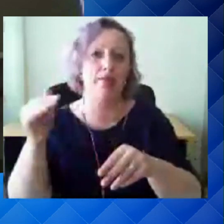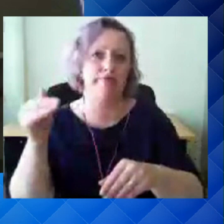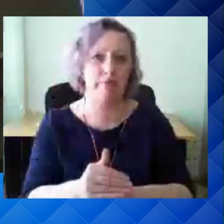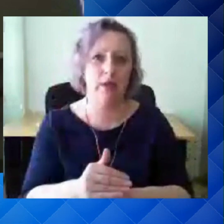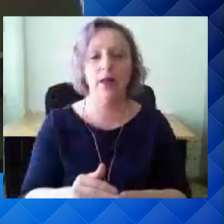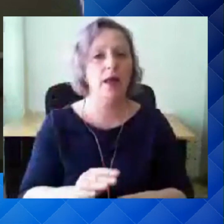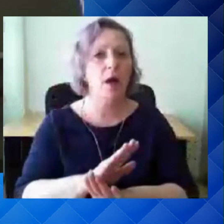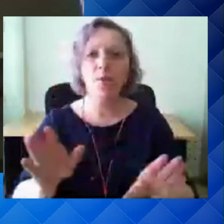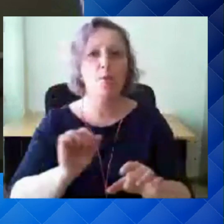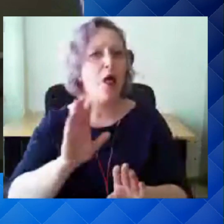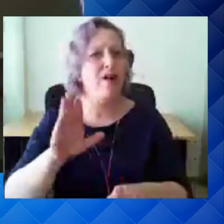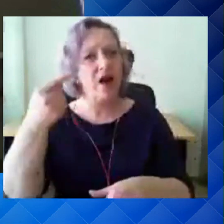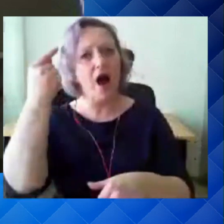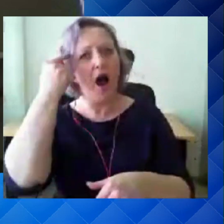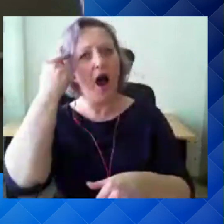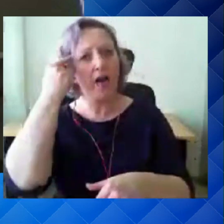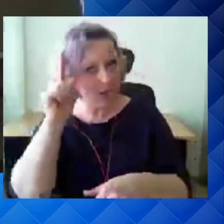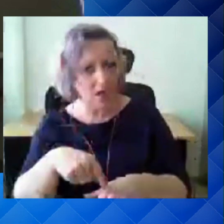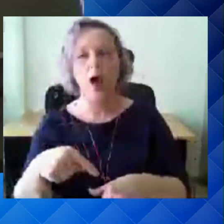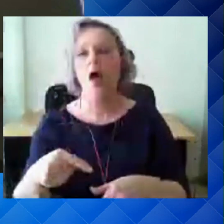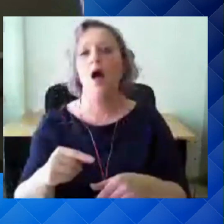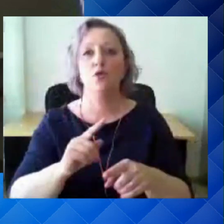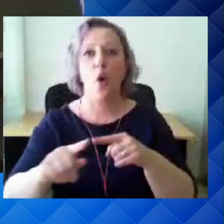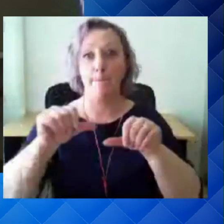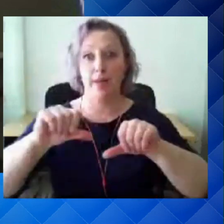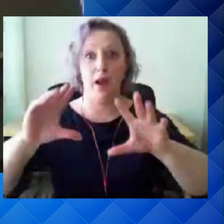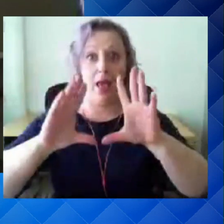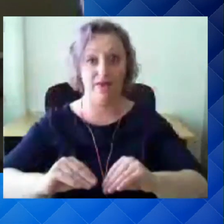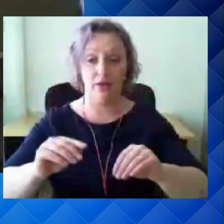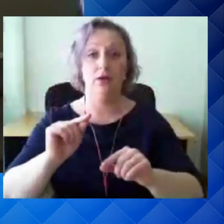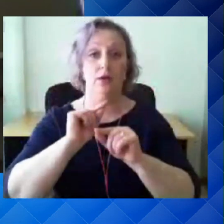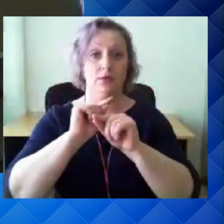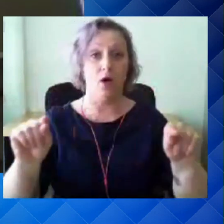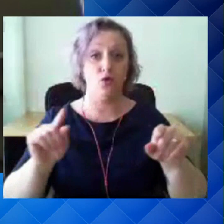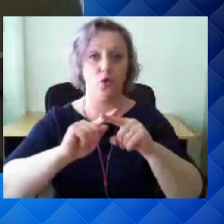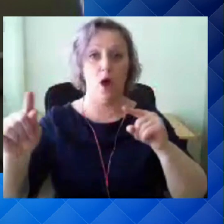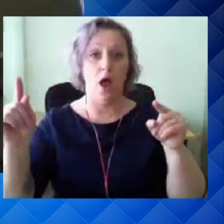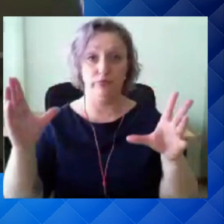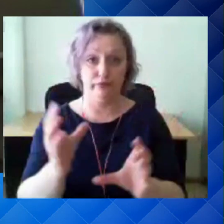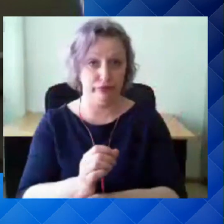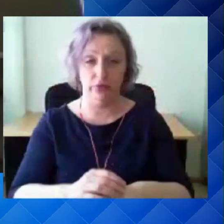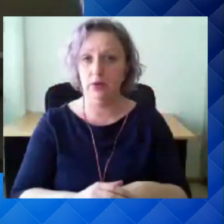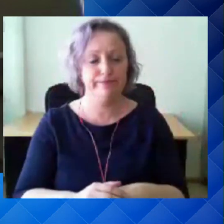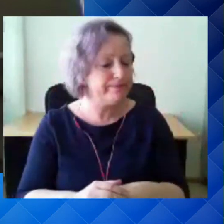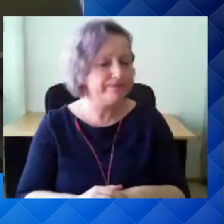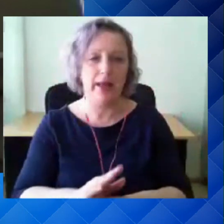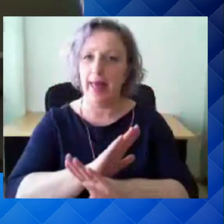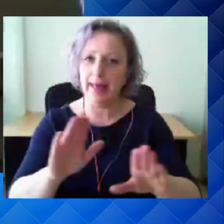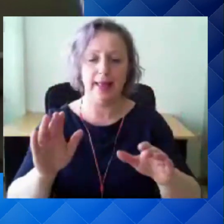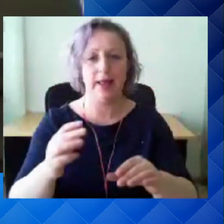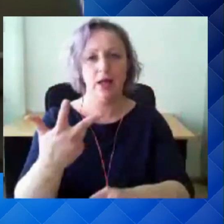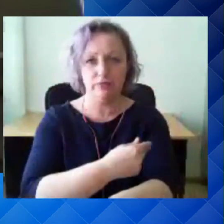nüüd leevenevad, siis nakkuse tase madalaks jääb. Ei jää. meil ei ole selleks ühiskonnas piisavad kõrget immuniseerimustel.